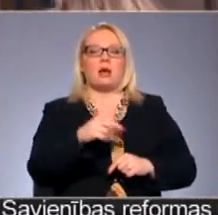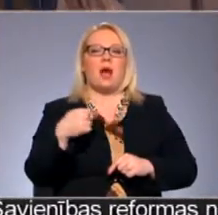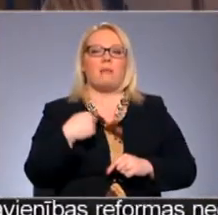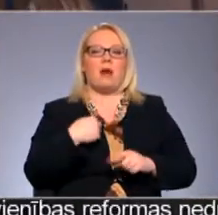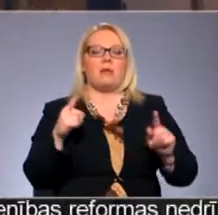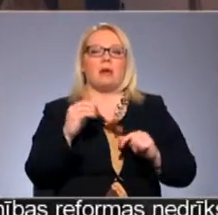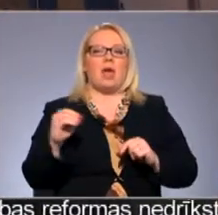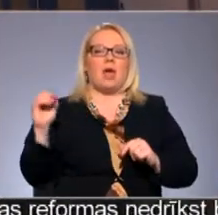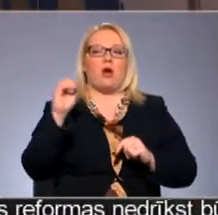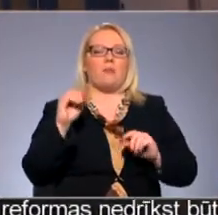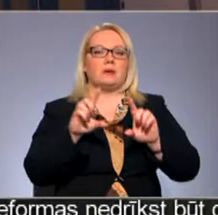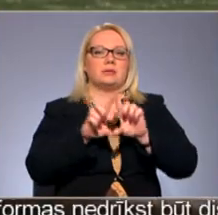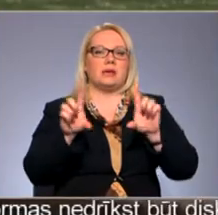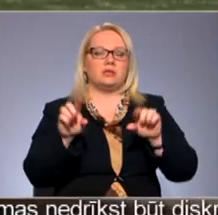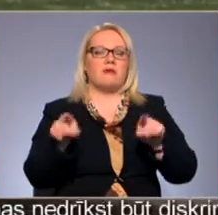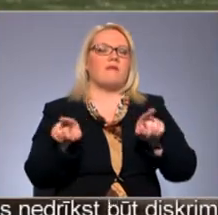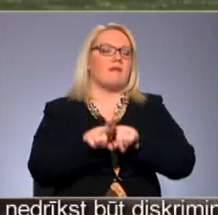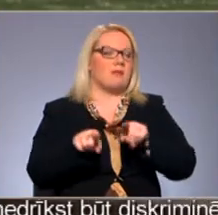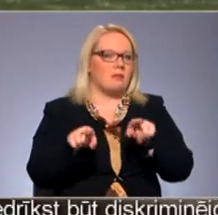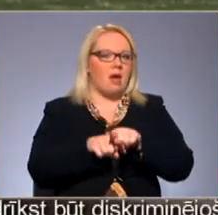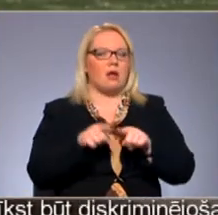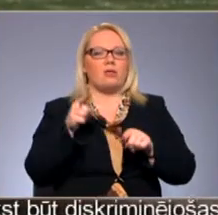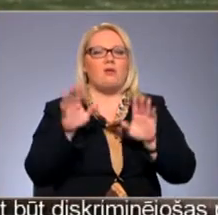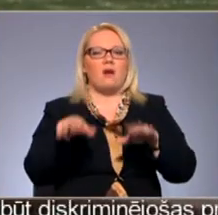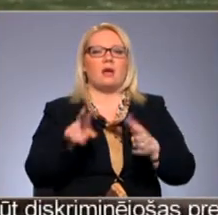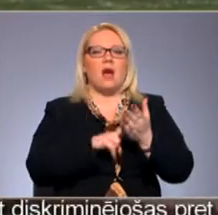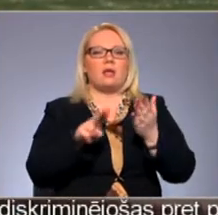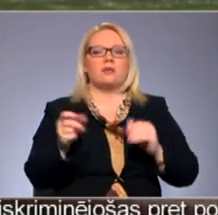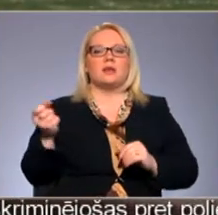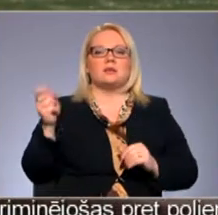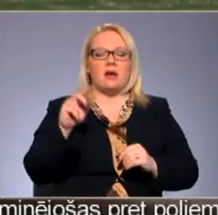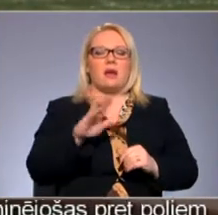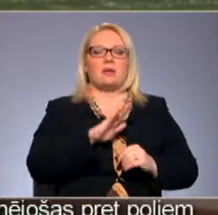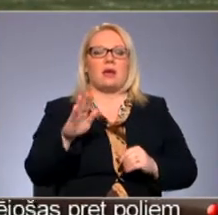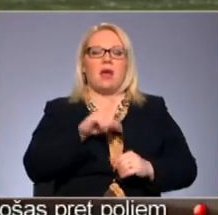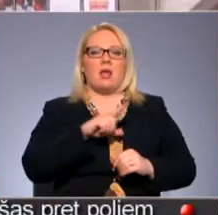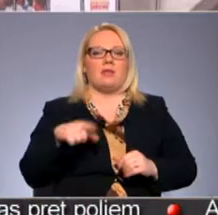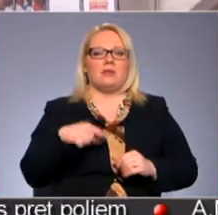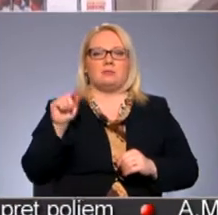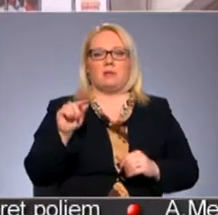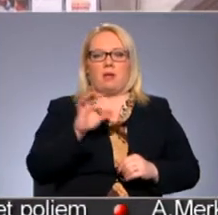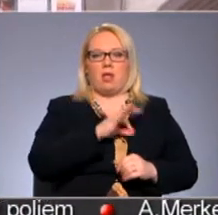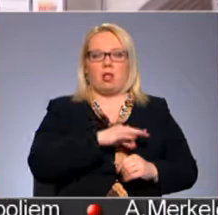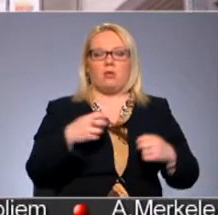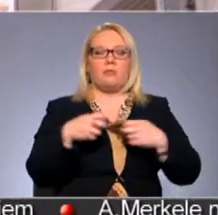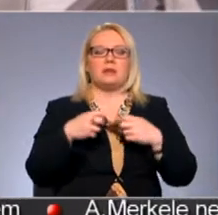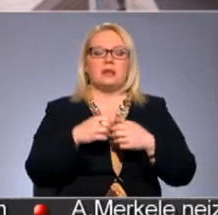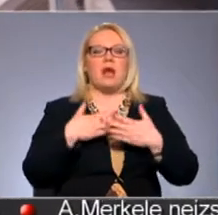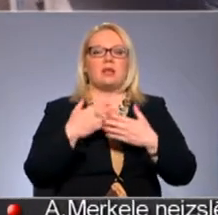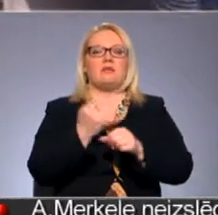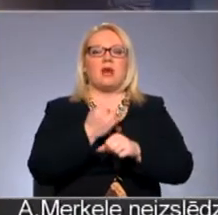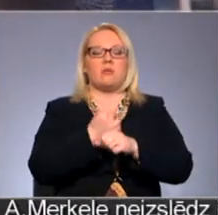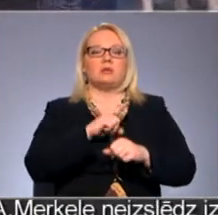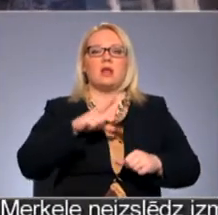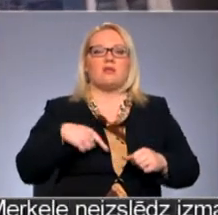strādāt Eiropas institūcijās, viena auda, tu vari atļauties vairāk nekā Latvijā ar Latvijas minimālu audu. Brisele aktīvi darbojas arī